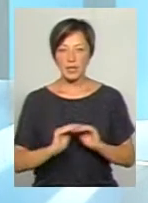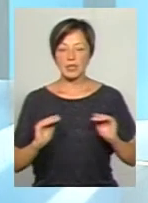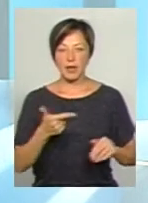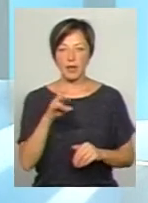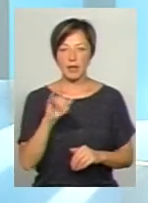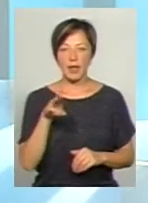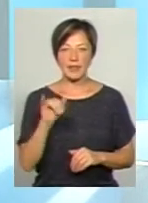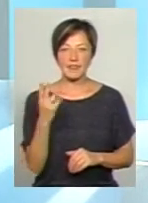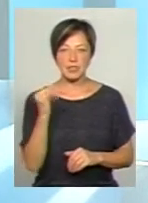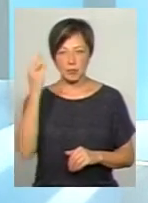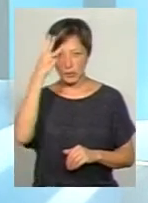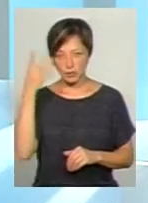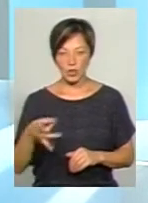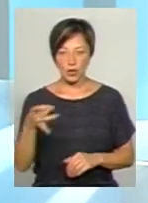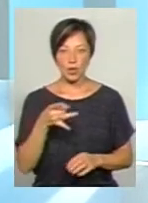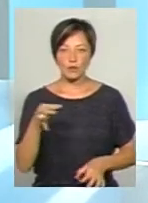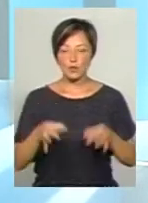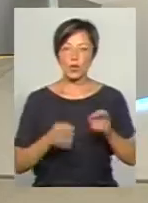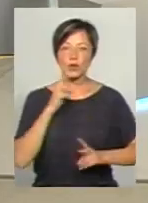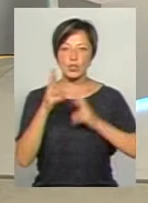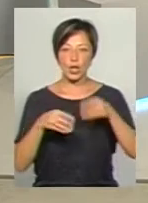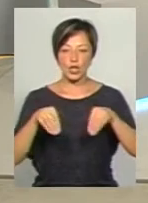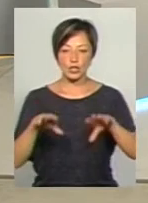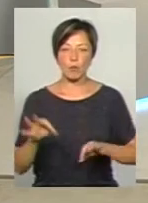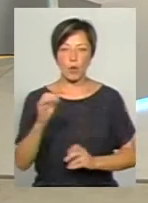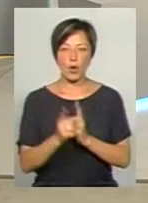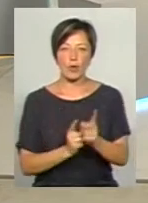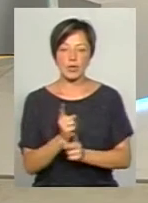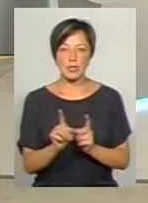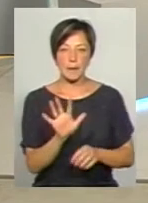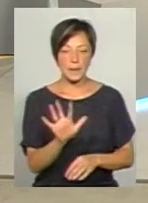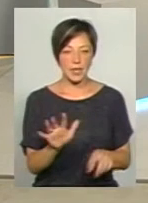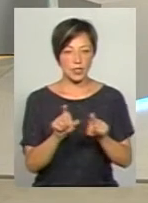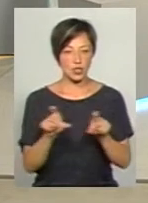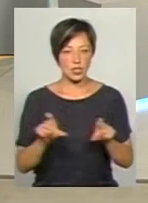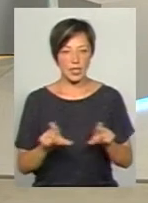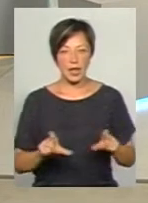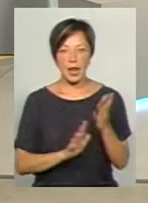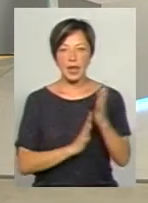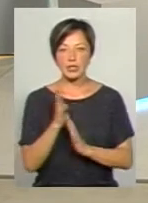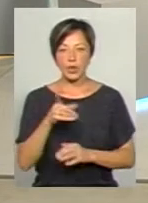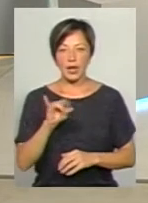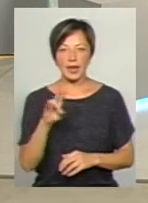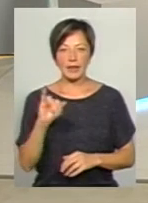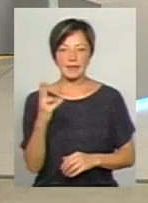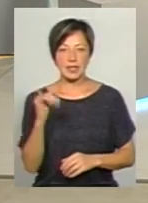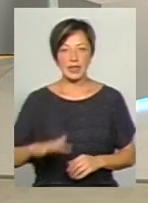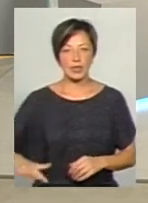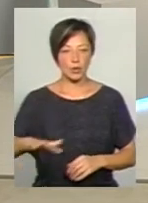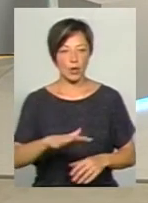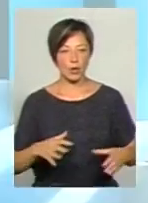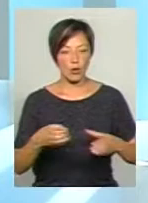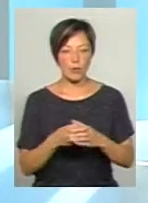Хмельницького району в суді оскаржують рішення про реорганізацію п'яти шкіл Лісогринівецької територіальної